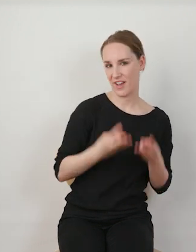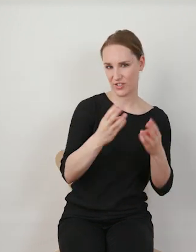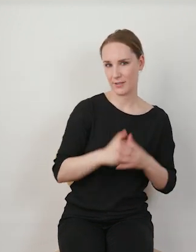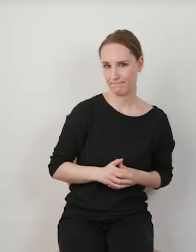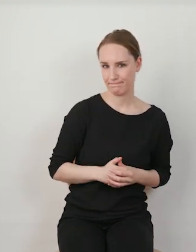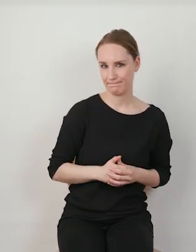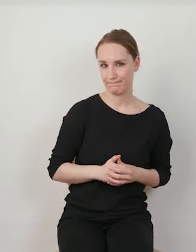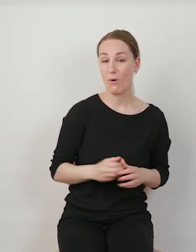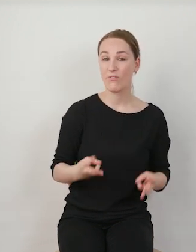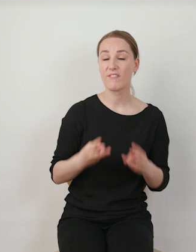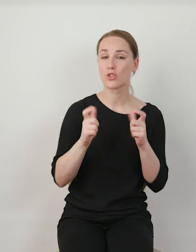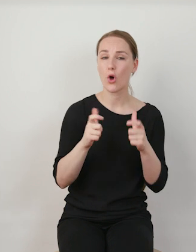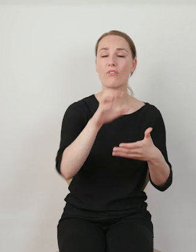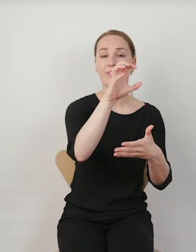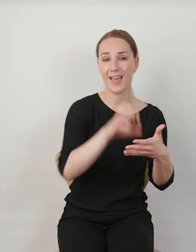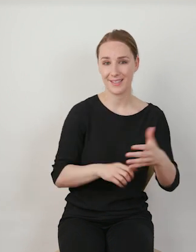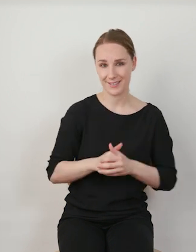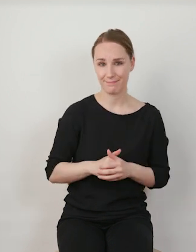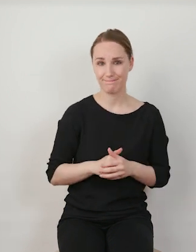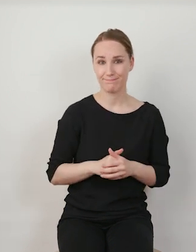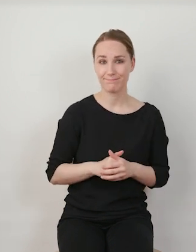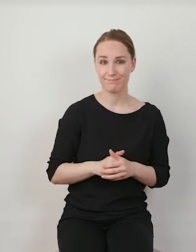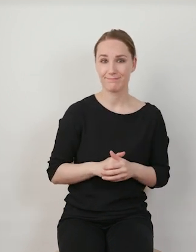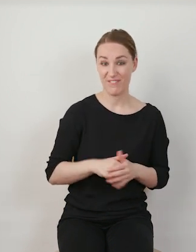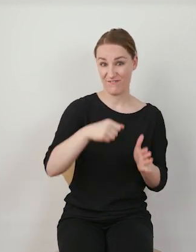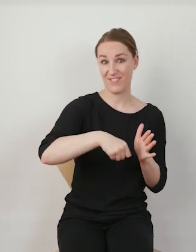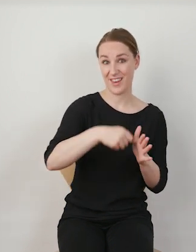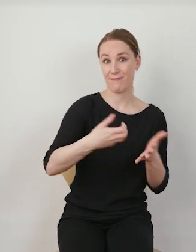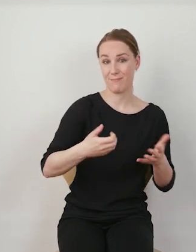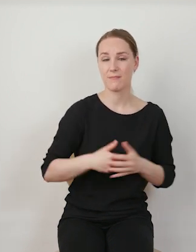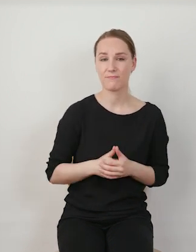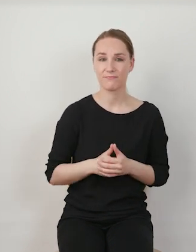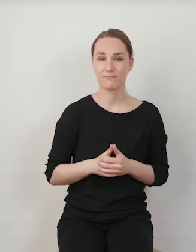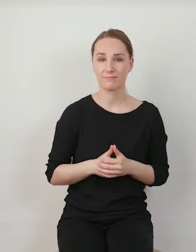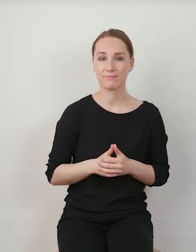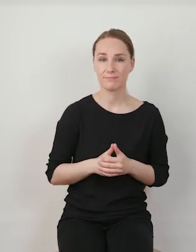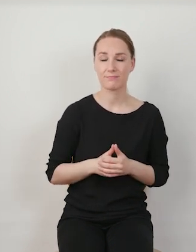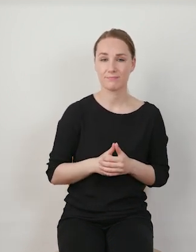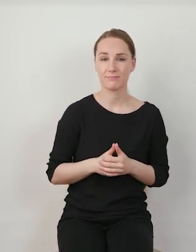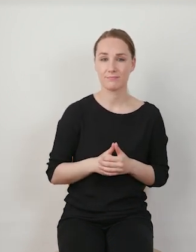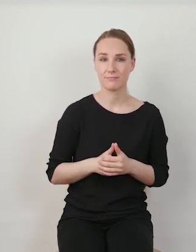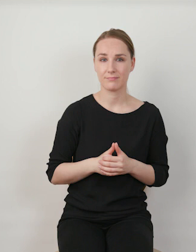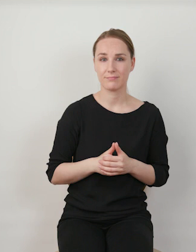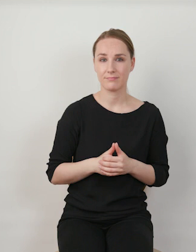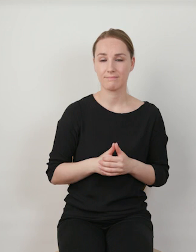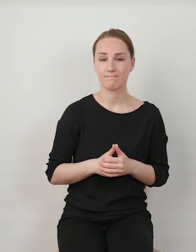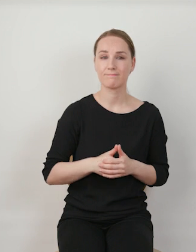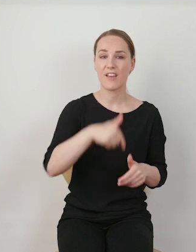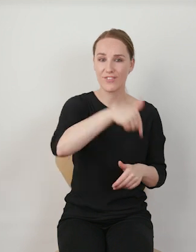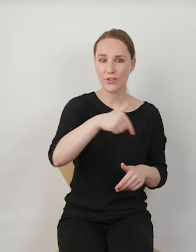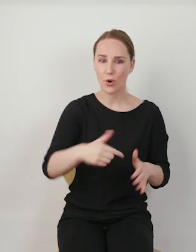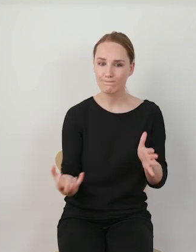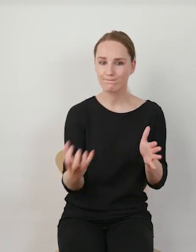bo na pierwszym planie jest tekst, jest ów TikTok. TikTok, czyli post zamieszczony w serwisie